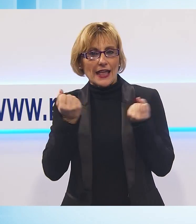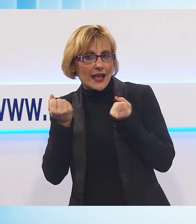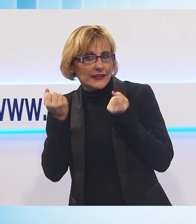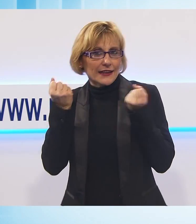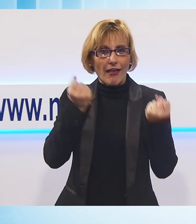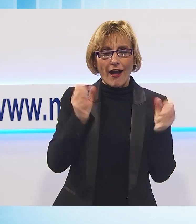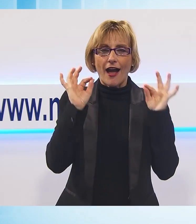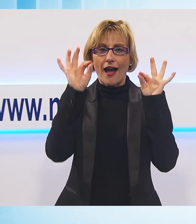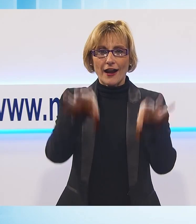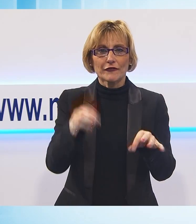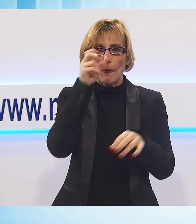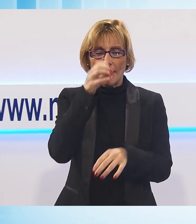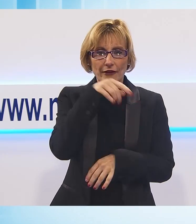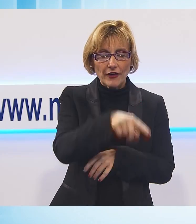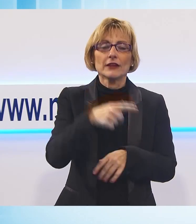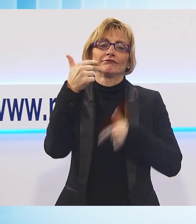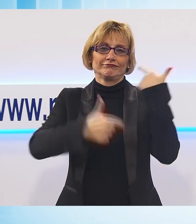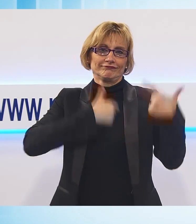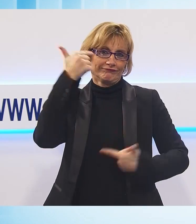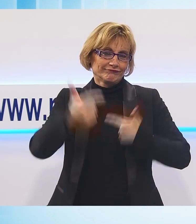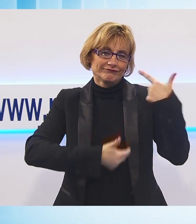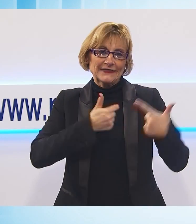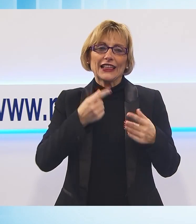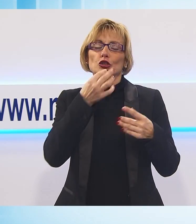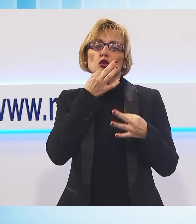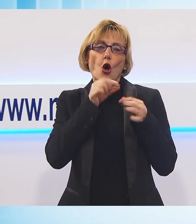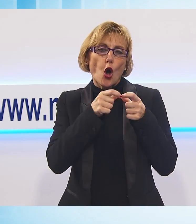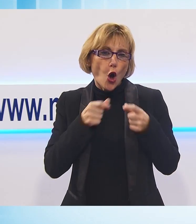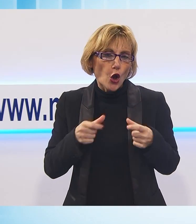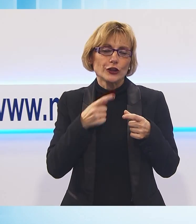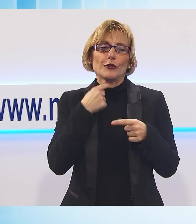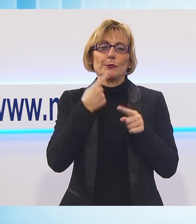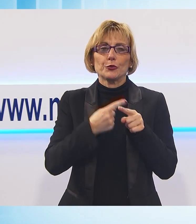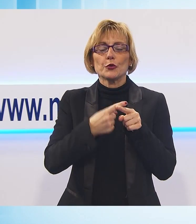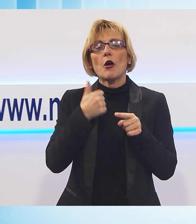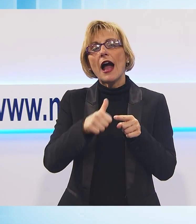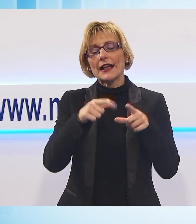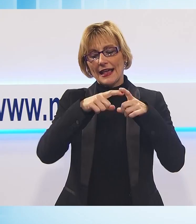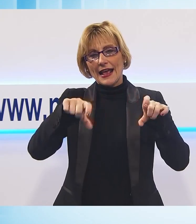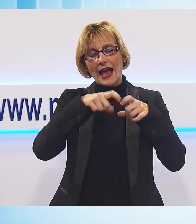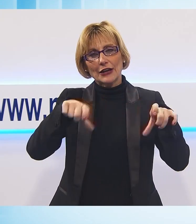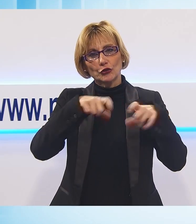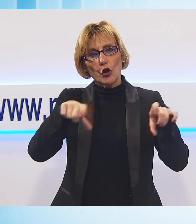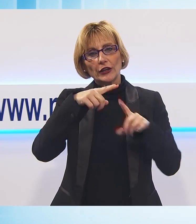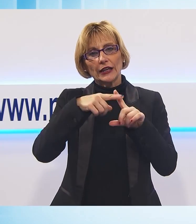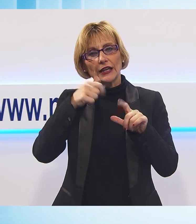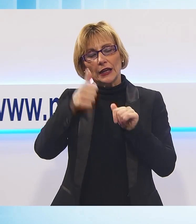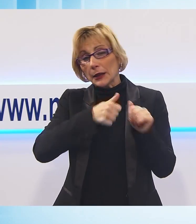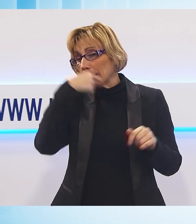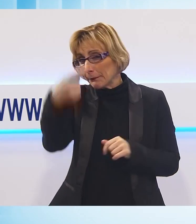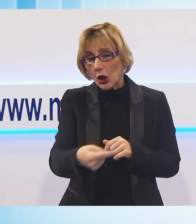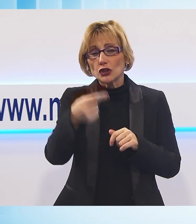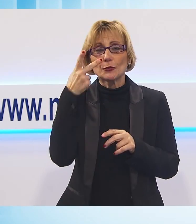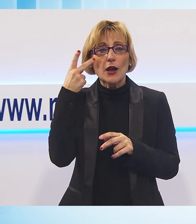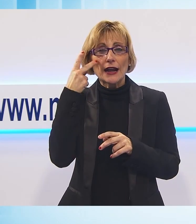poi regalare tradizionali Befanini e più piccoli, oltre a distribuire cartoline del prossimo Carnevale che partirà, ricordiamo,